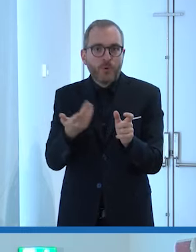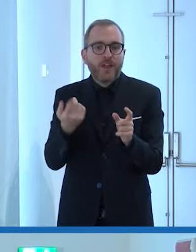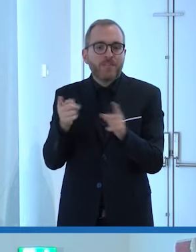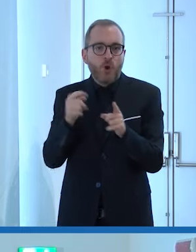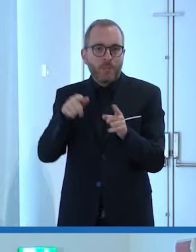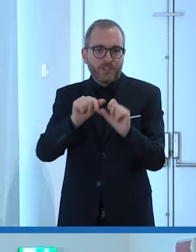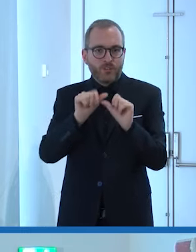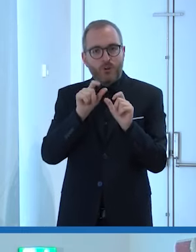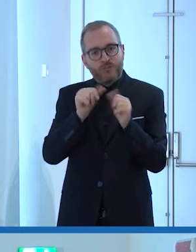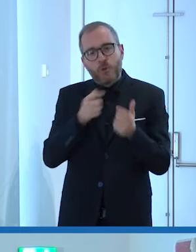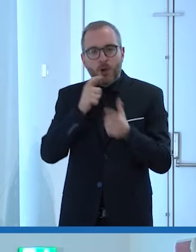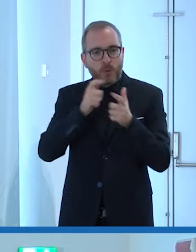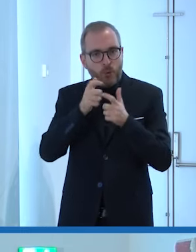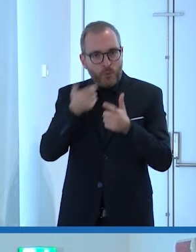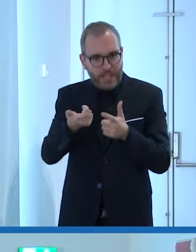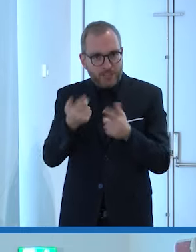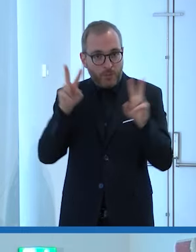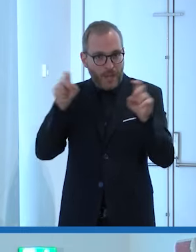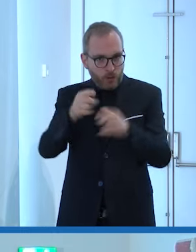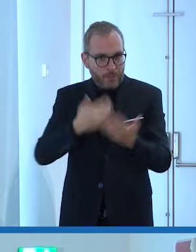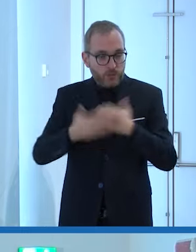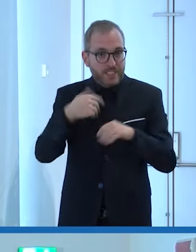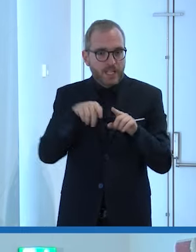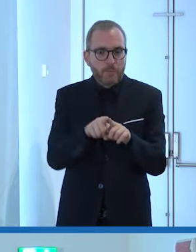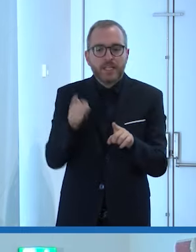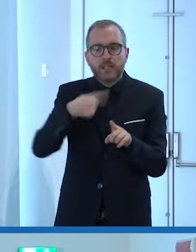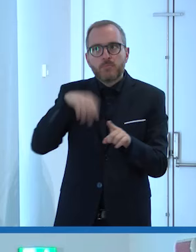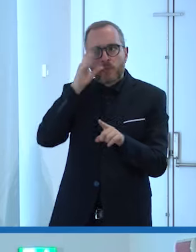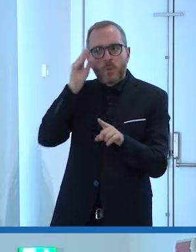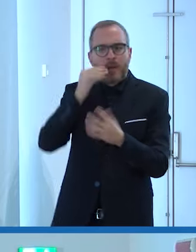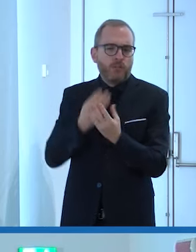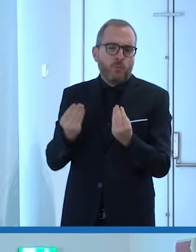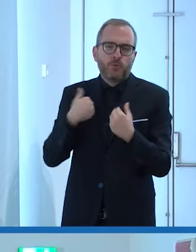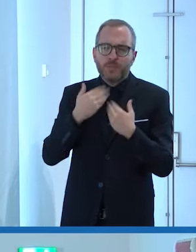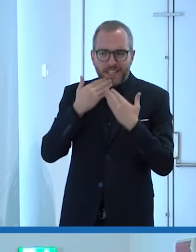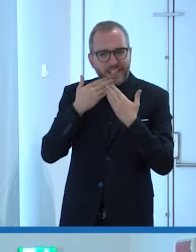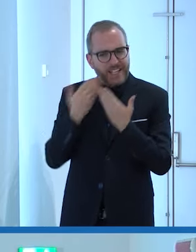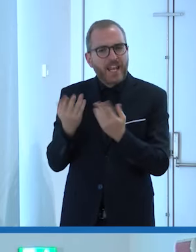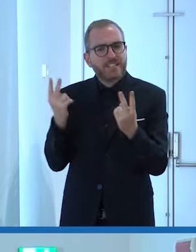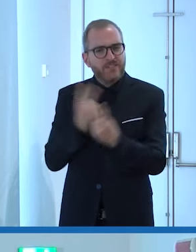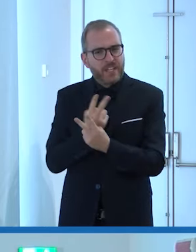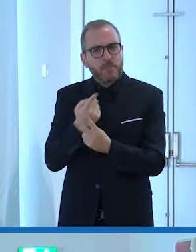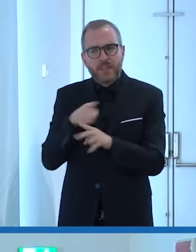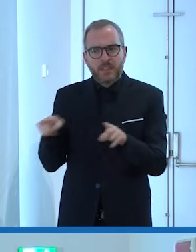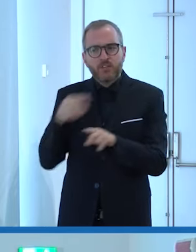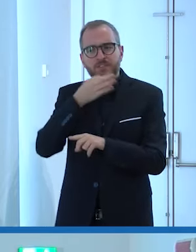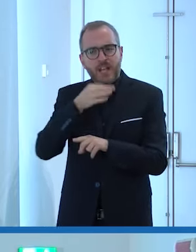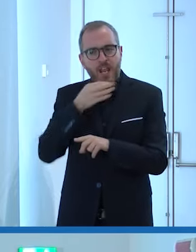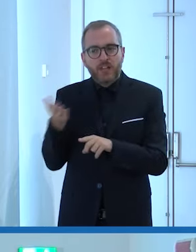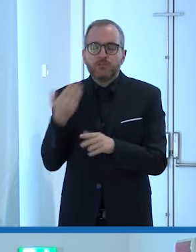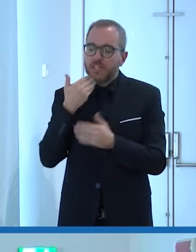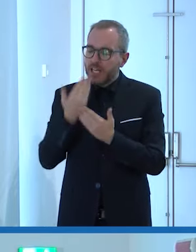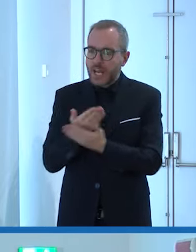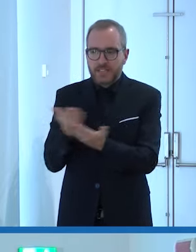narrazione e nella comunicazione in materia di disabilità. Quindi grazie davvero per essere intervenuti e per il vostro